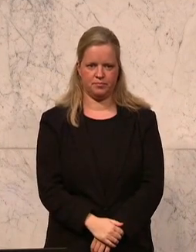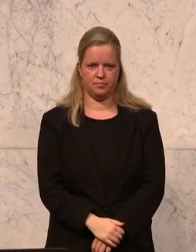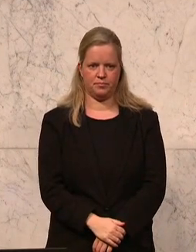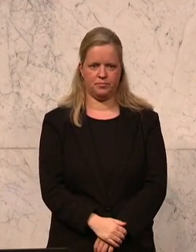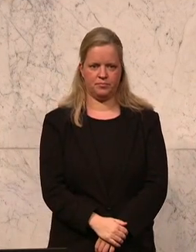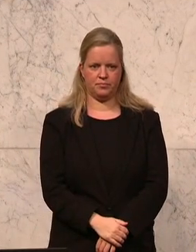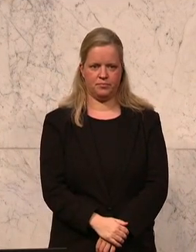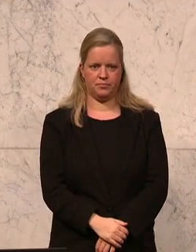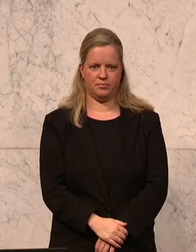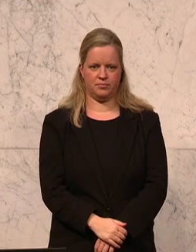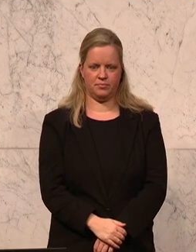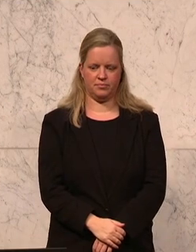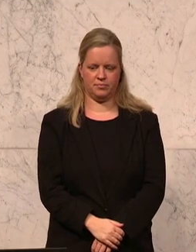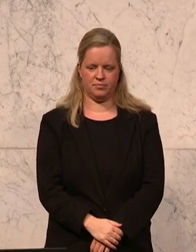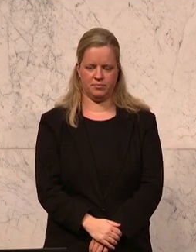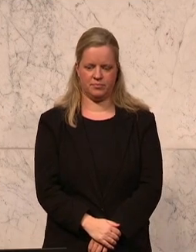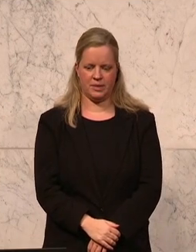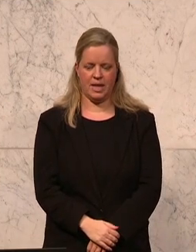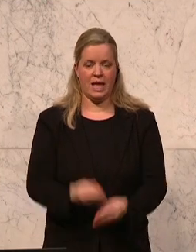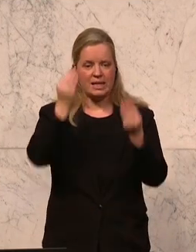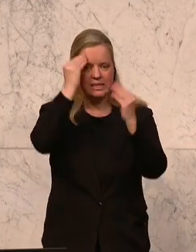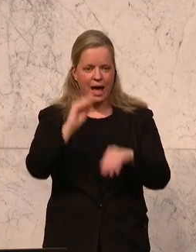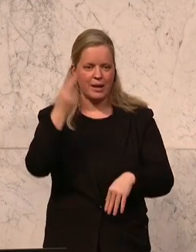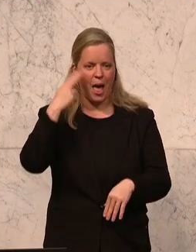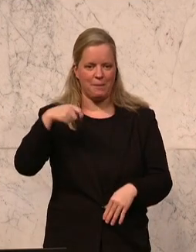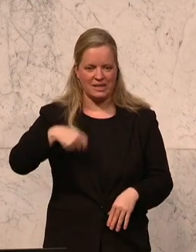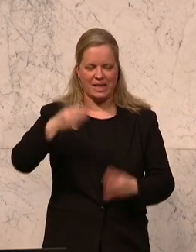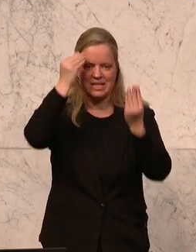Senkung der Lohnnebenkosten und Schaffung von Lohnverhandlungsspielraum.